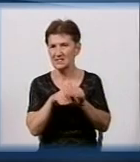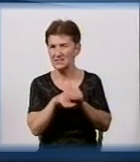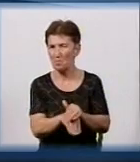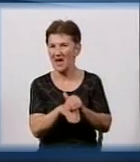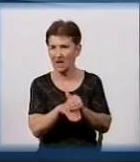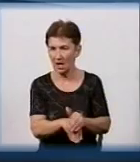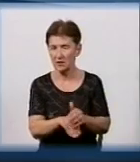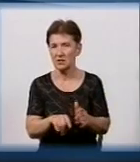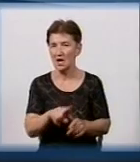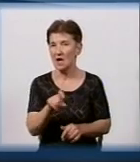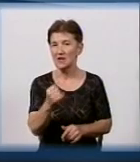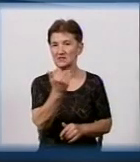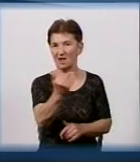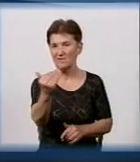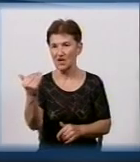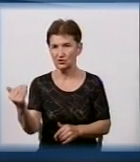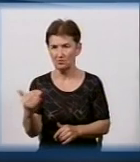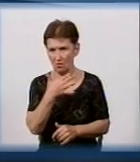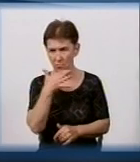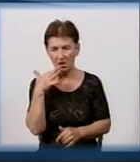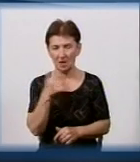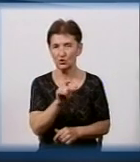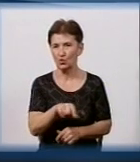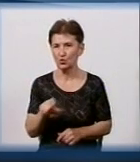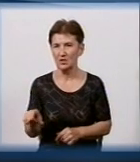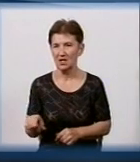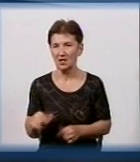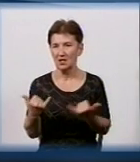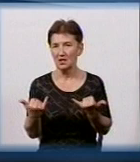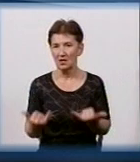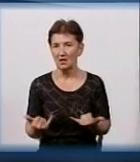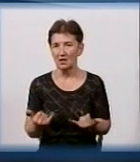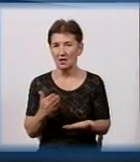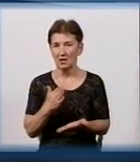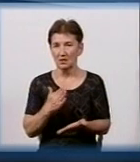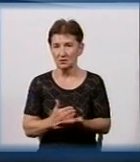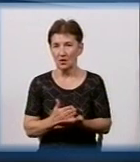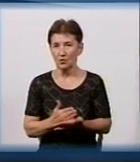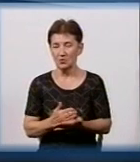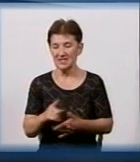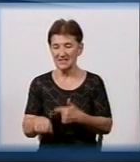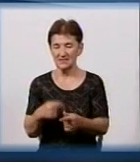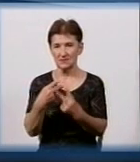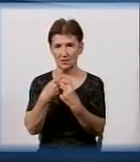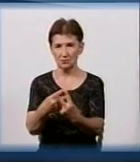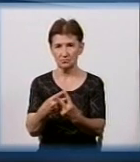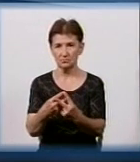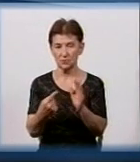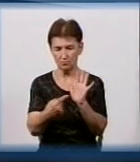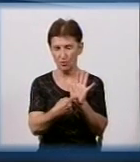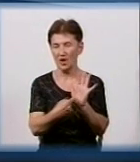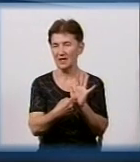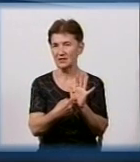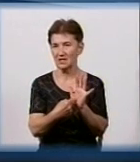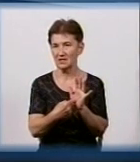За вашими даними, багато людей сьогодні знаходиться за гратами саме за цією статтею. Зберігання